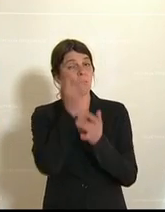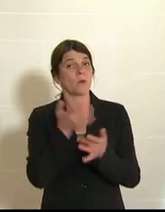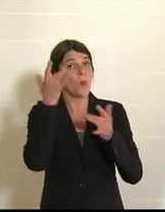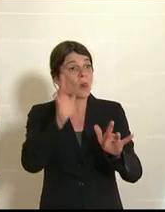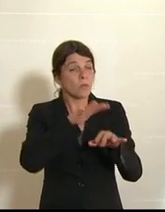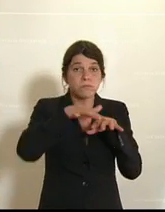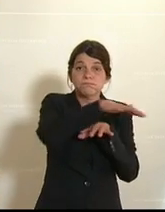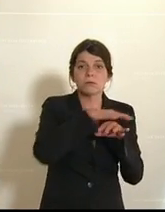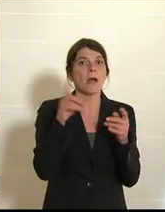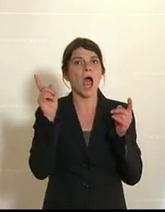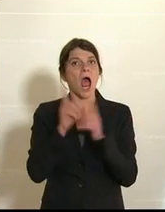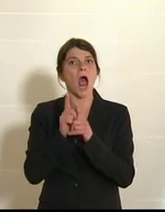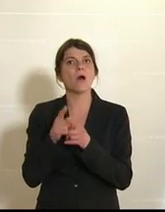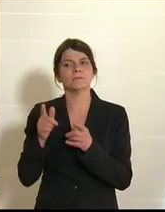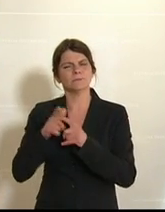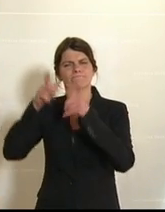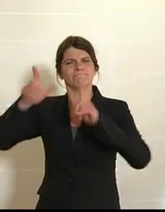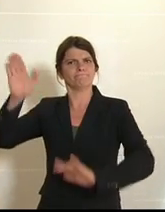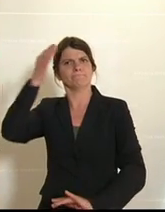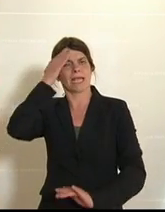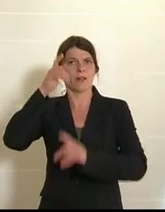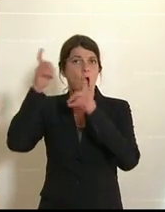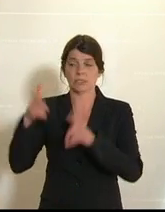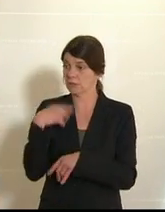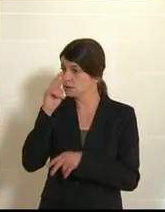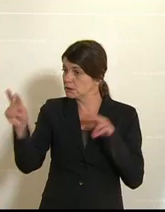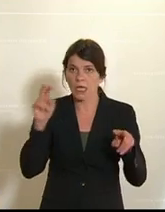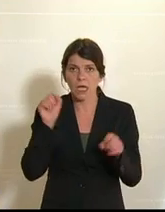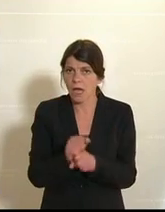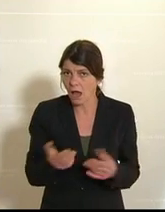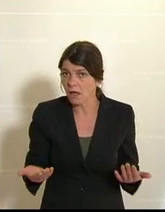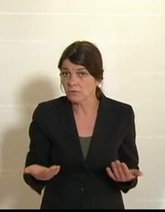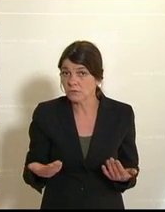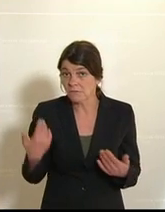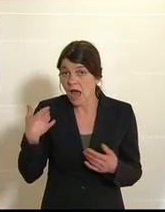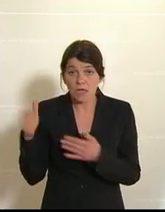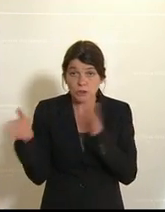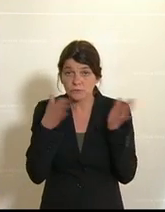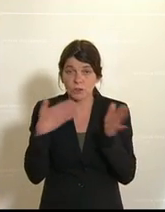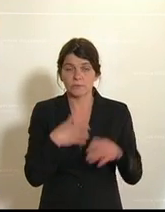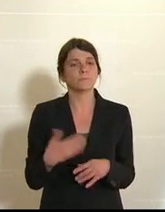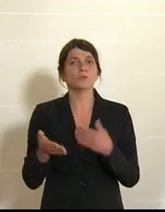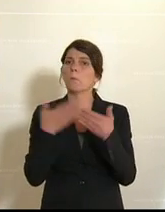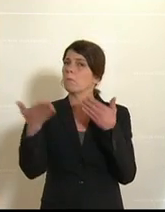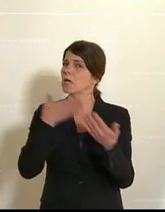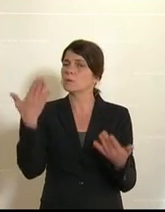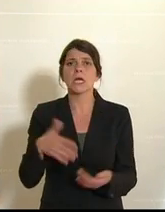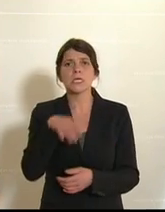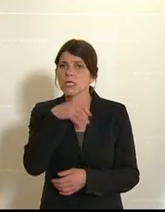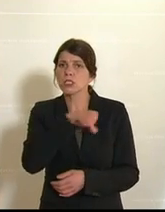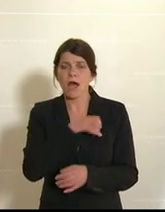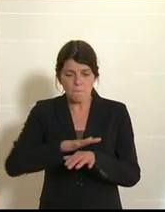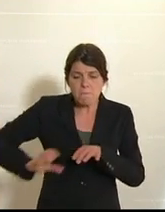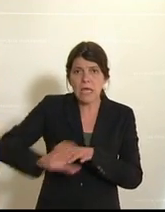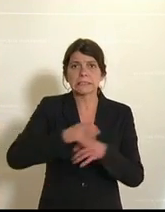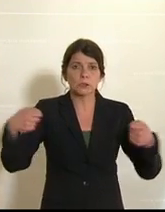etablierten Häusern sehr gut sehen. Und erlauben Sie mir da ein paar Beispiele. Es ist nicht gelungen, die Basissubventionen